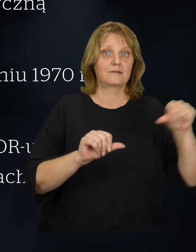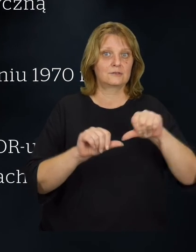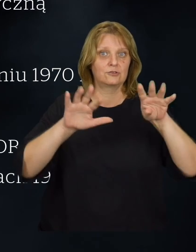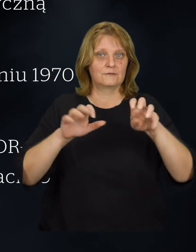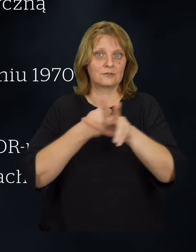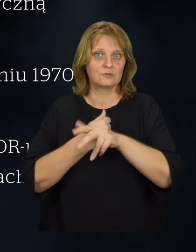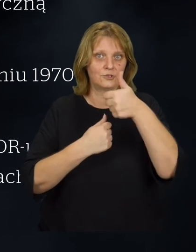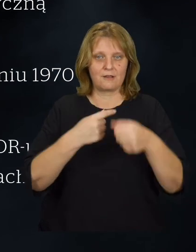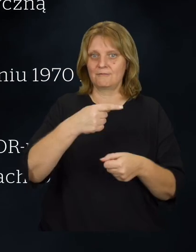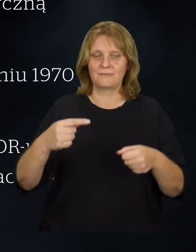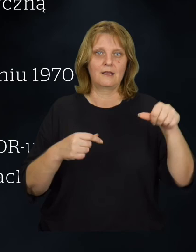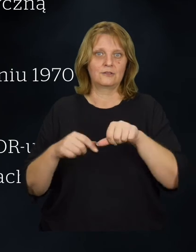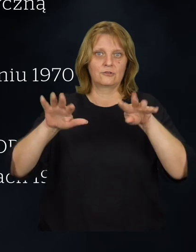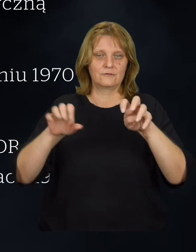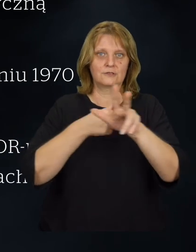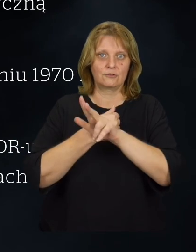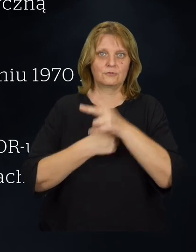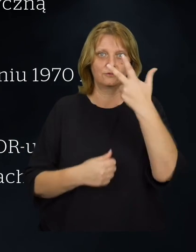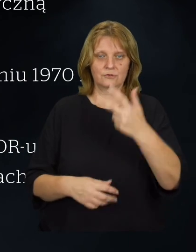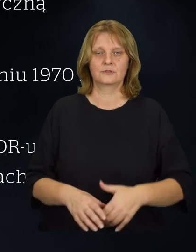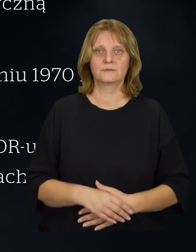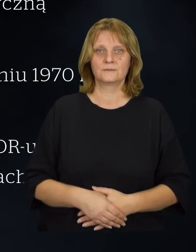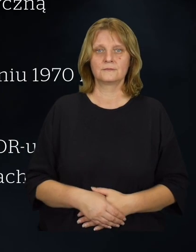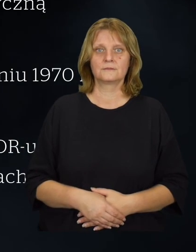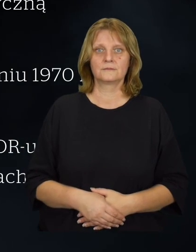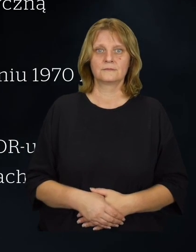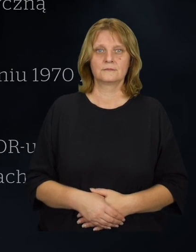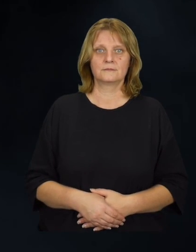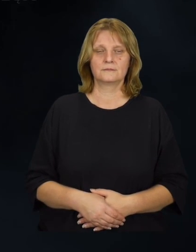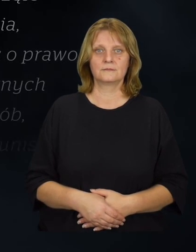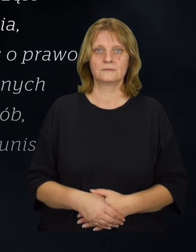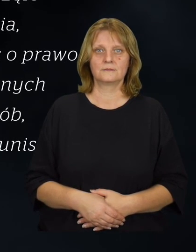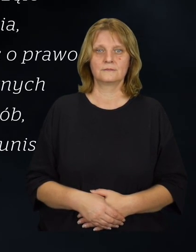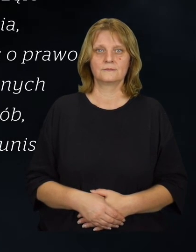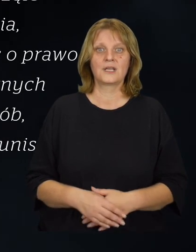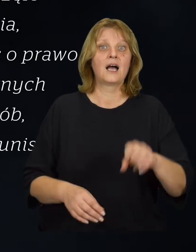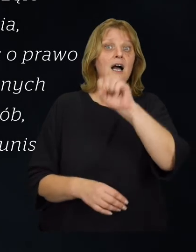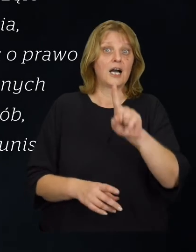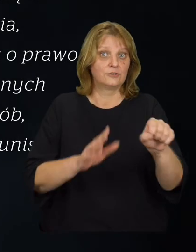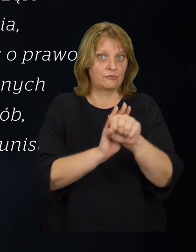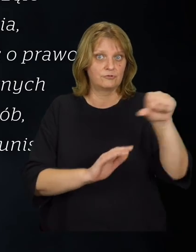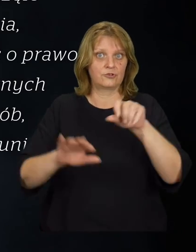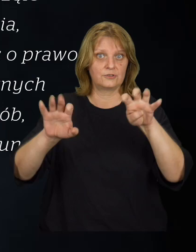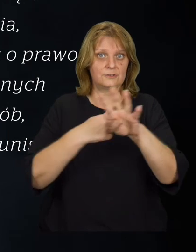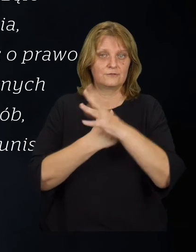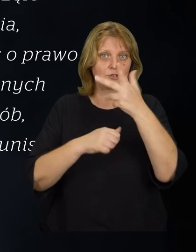1981-1983. Aż do 1993 roku